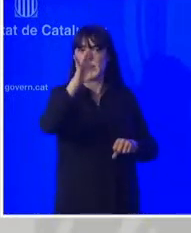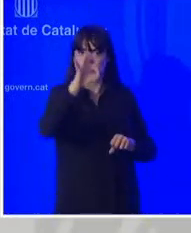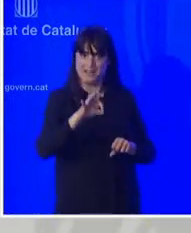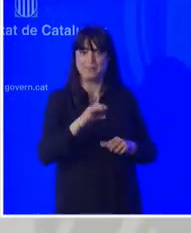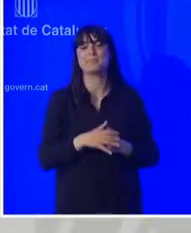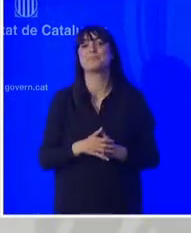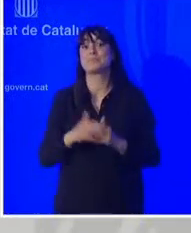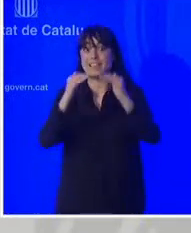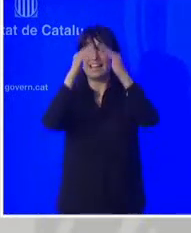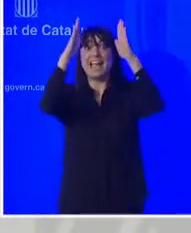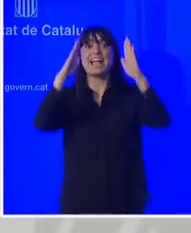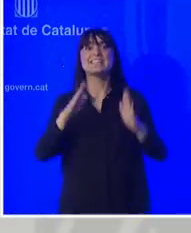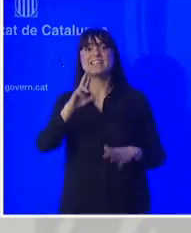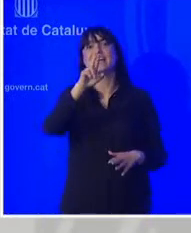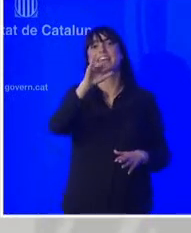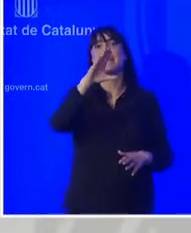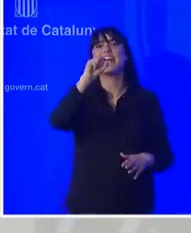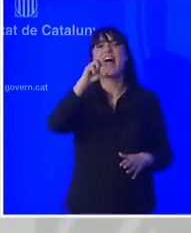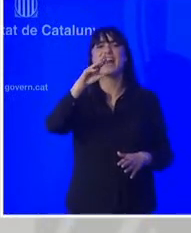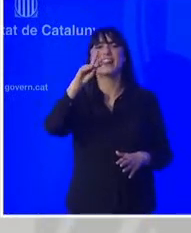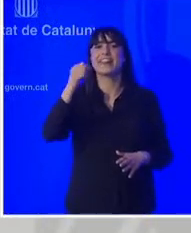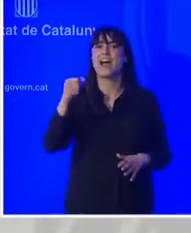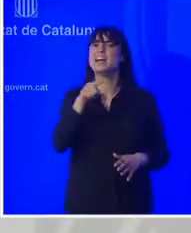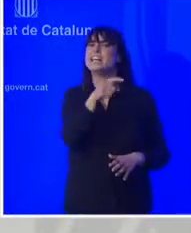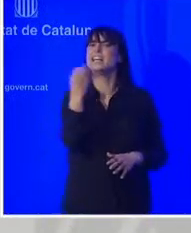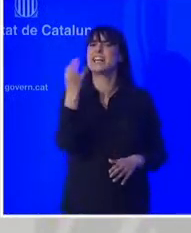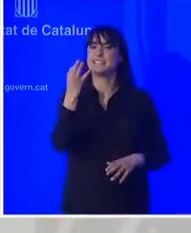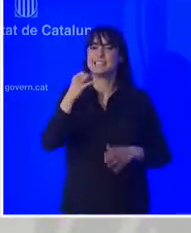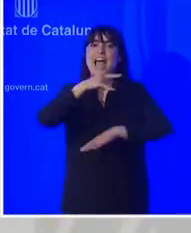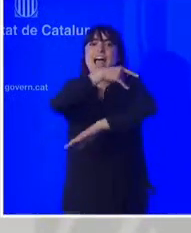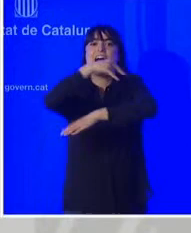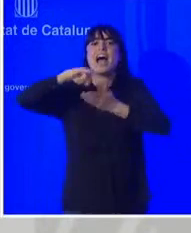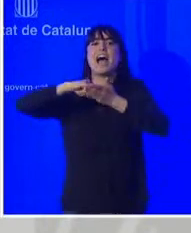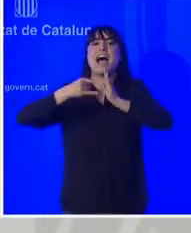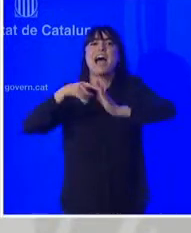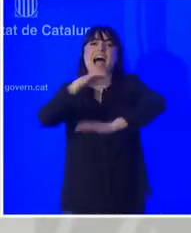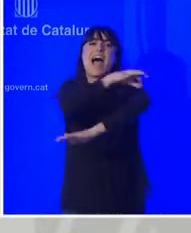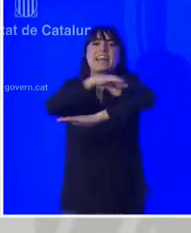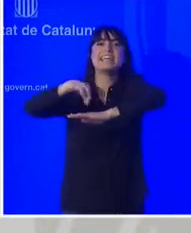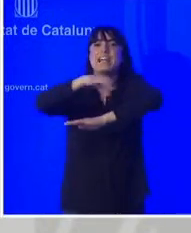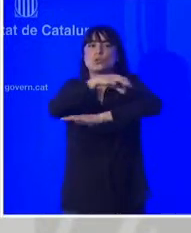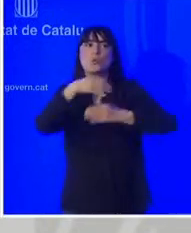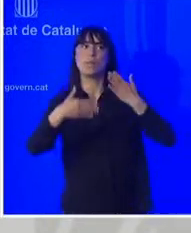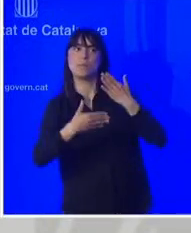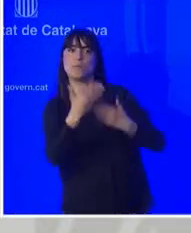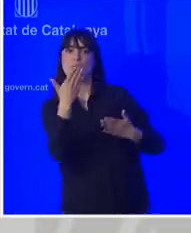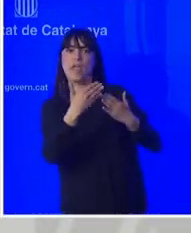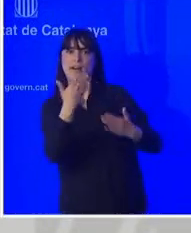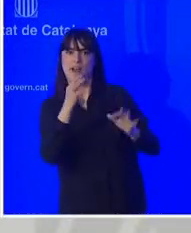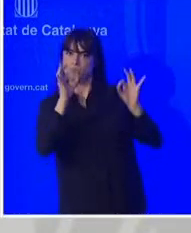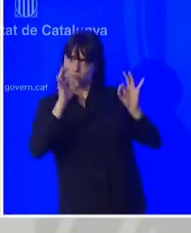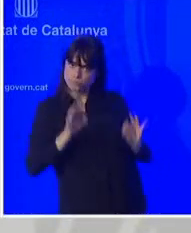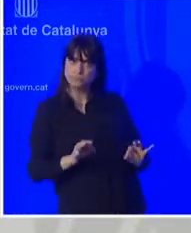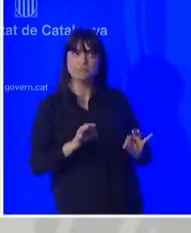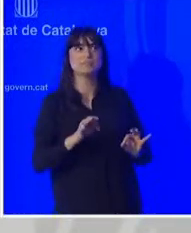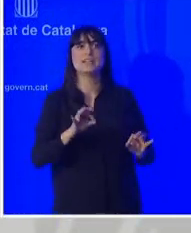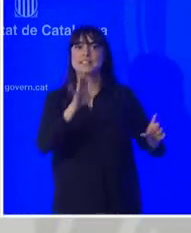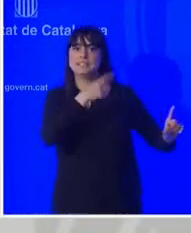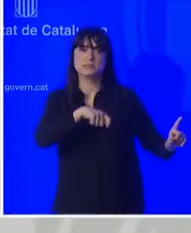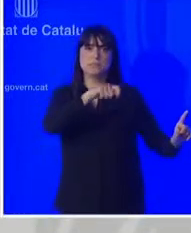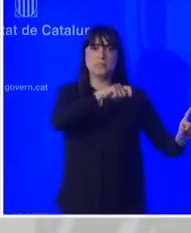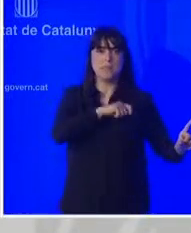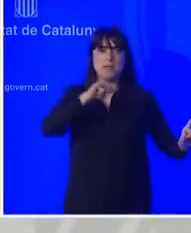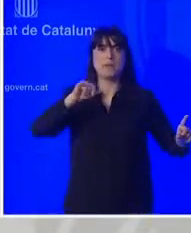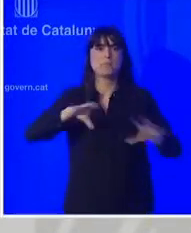La Ricarda està considerada una de les obres capdals de l'arquitectura moderna, no només a nivell nacional, sinó també a nivell